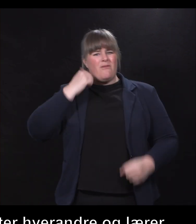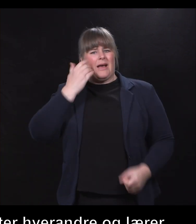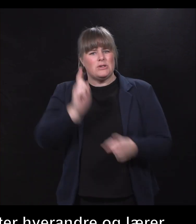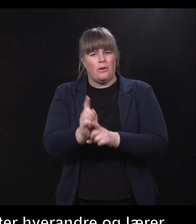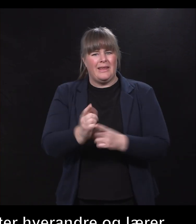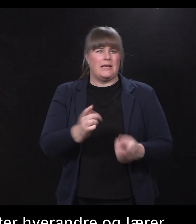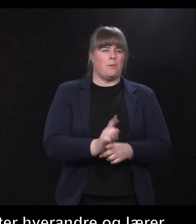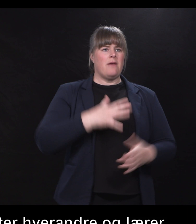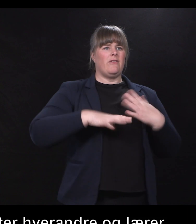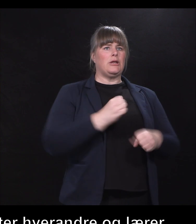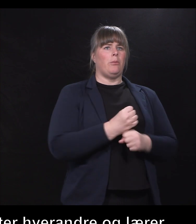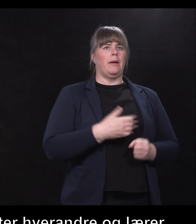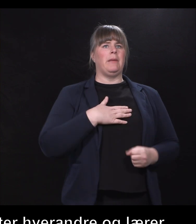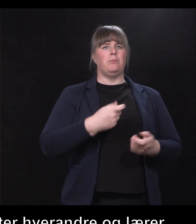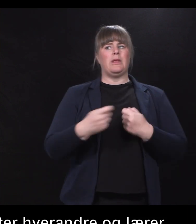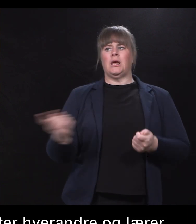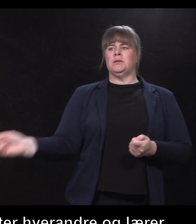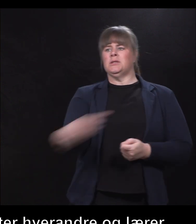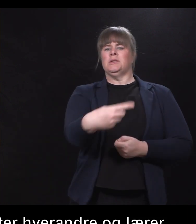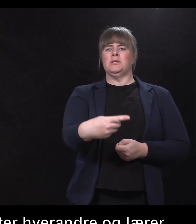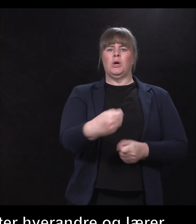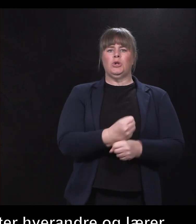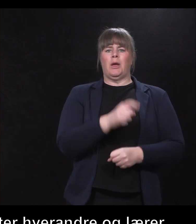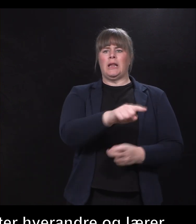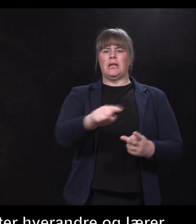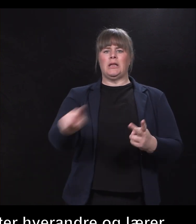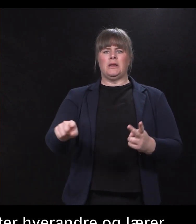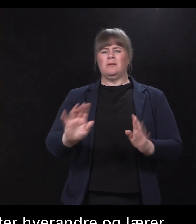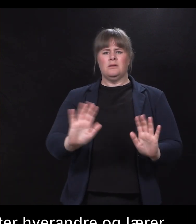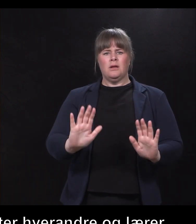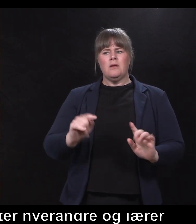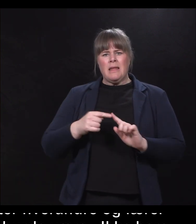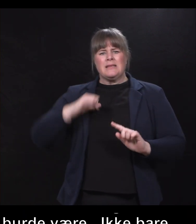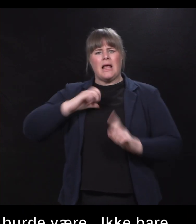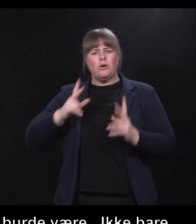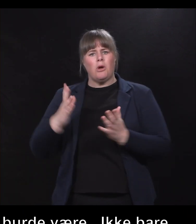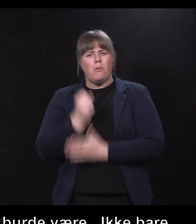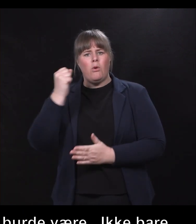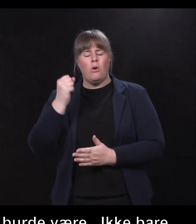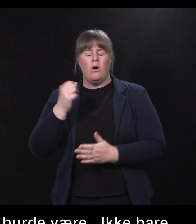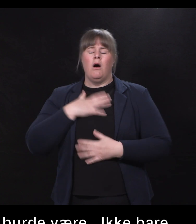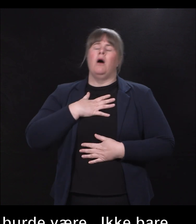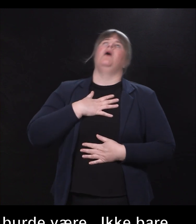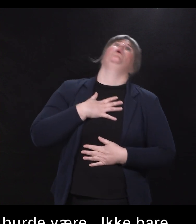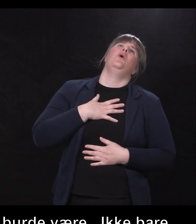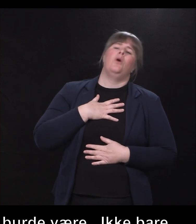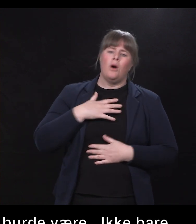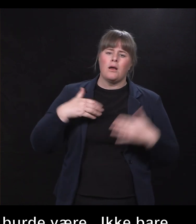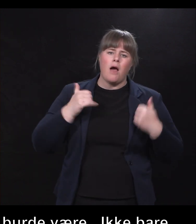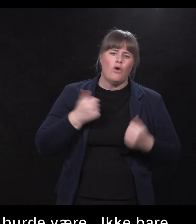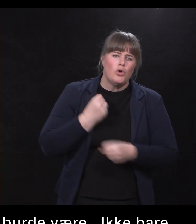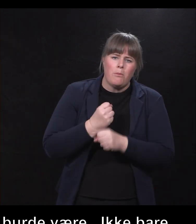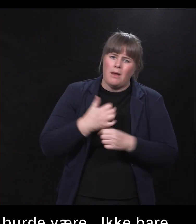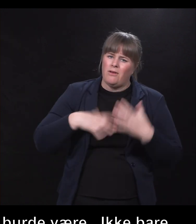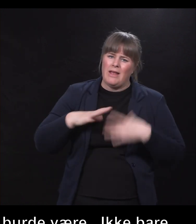du skal jobbe i butikken min, gå og gjør selv den, selv den. Men at liksom du får noe ut av det. Og jeg er veldig glad for at jeg jobbet først da jeg gjør frivillig for